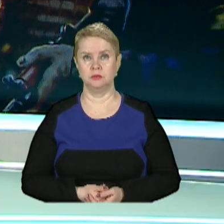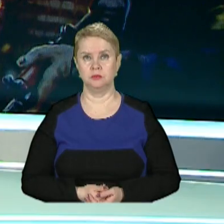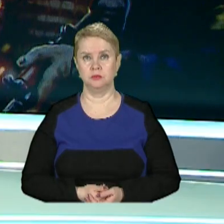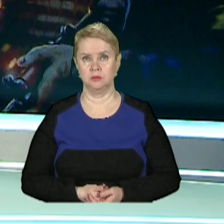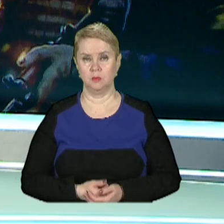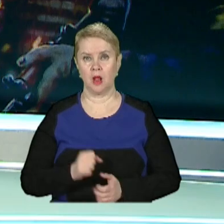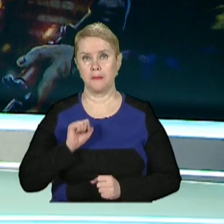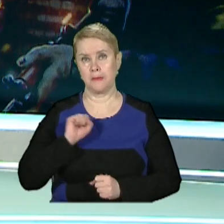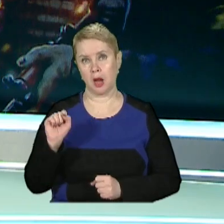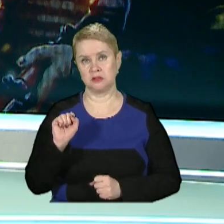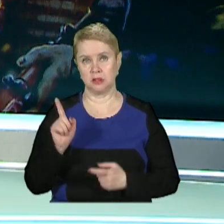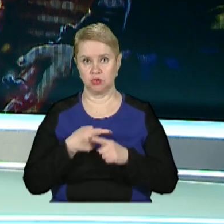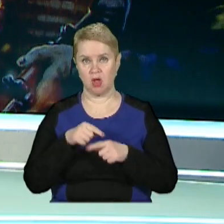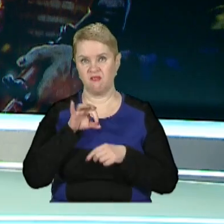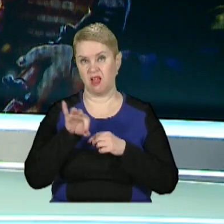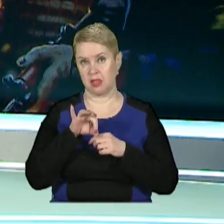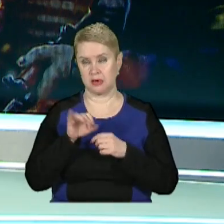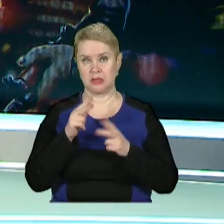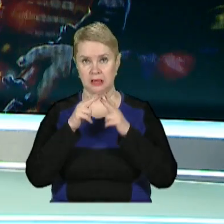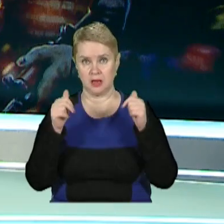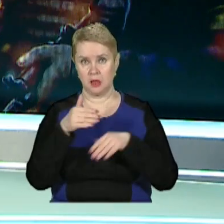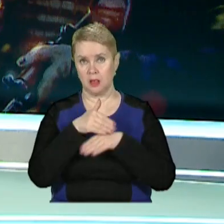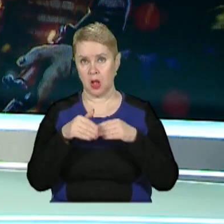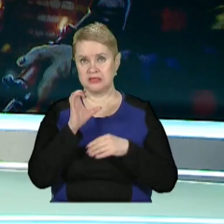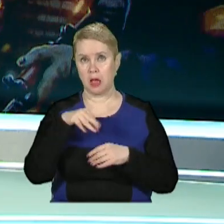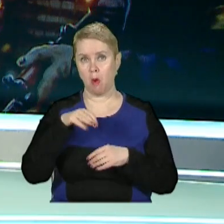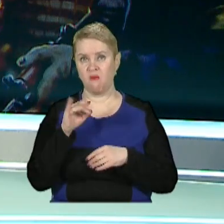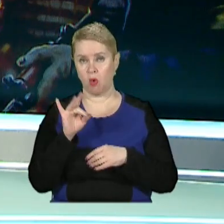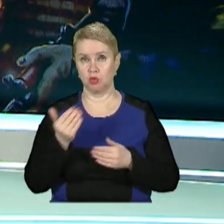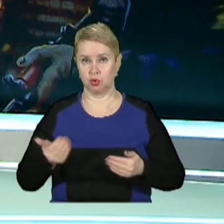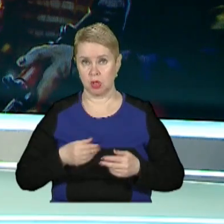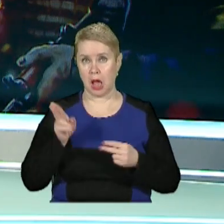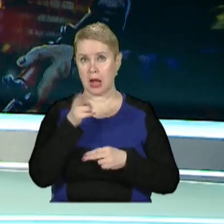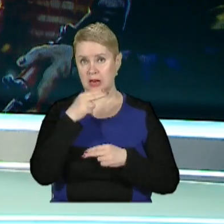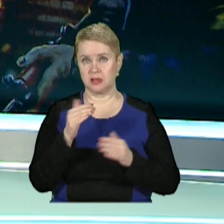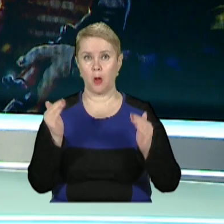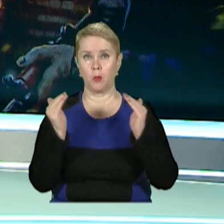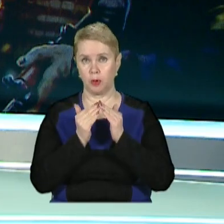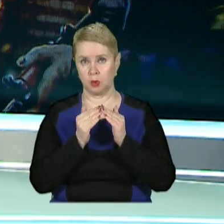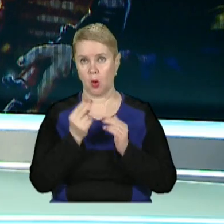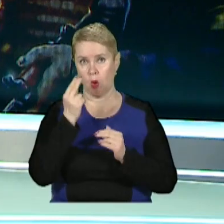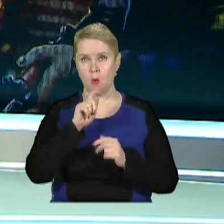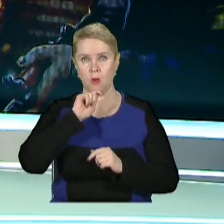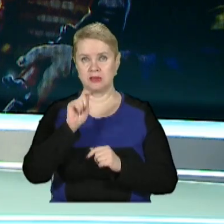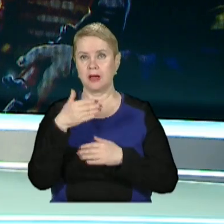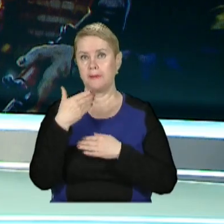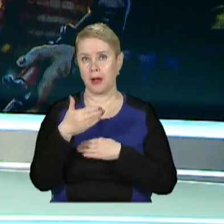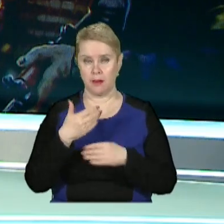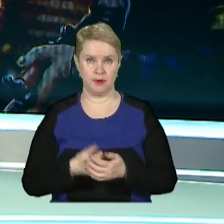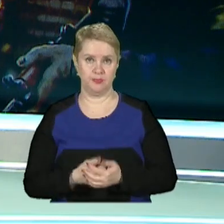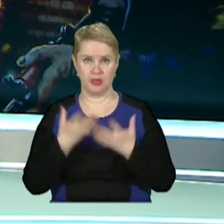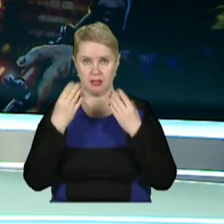Патріотизм чи вандалізм? У Дніпрі на вулиці Семафорні жителі розмальовують будинки у кольори українського прапора.